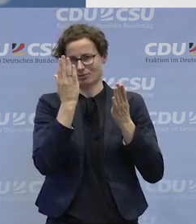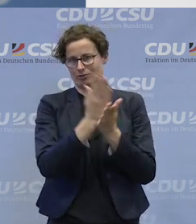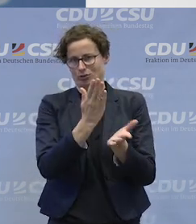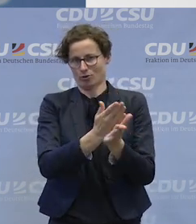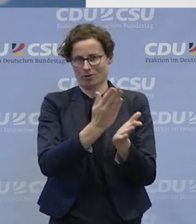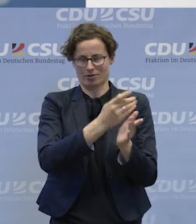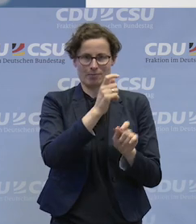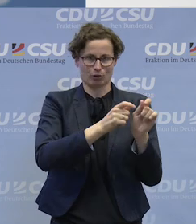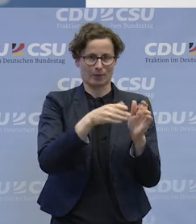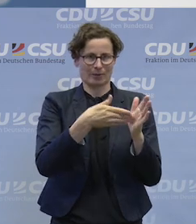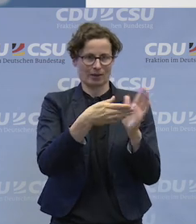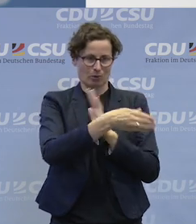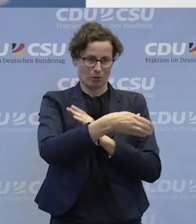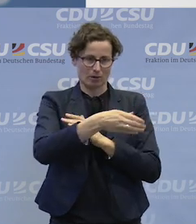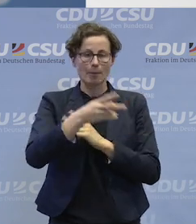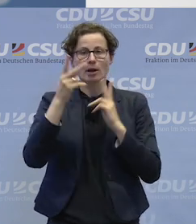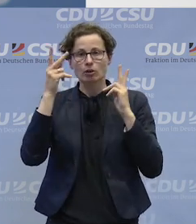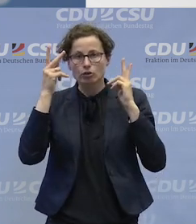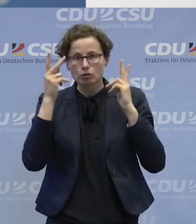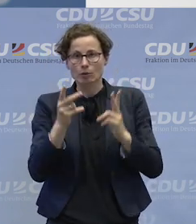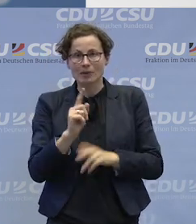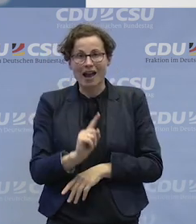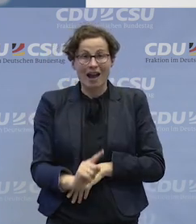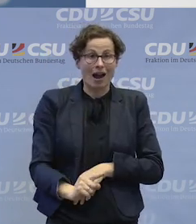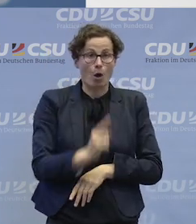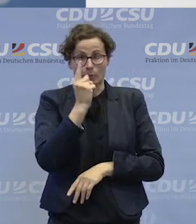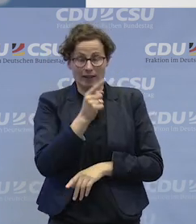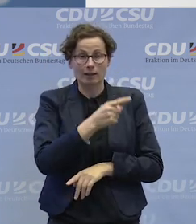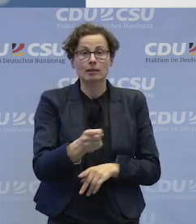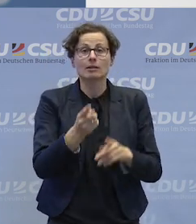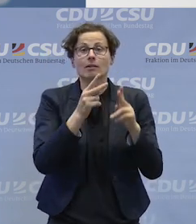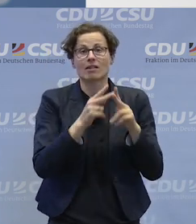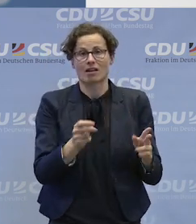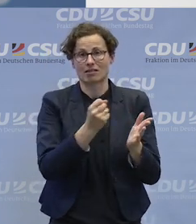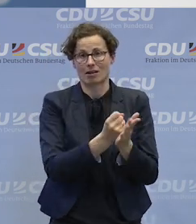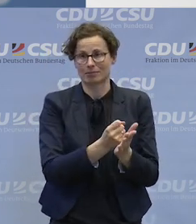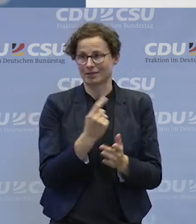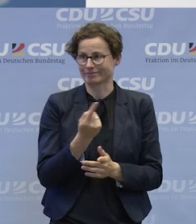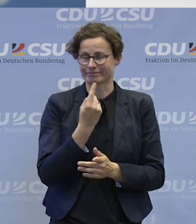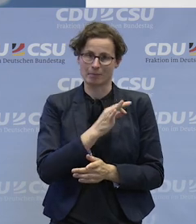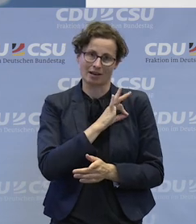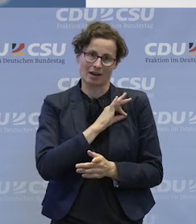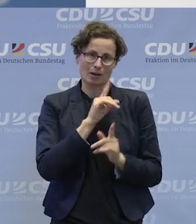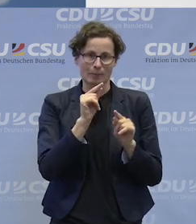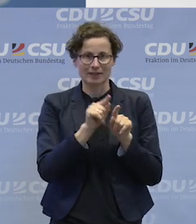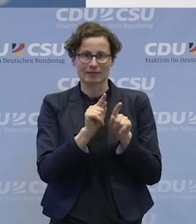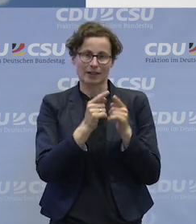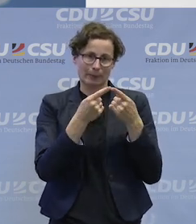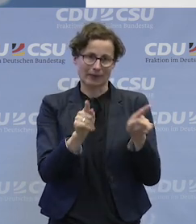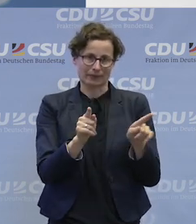Menschen mit Behinderung, aber überwiegend sind es bei uns Ehrenamtliche, die unsere Parteien, wir sind auch so ein Sonderling im Erwerbsleben,